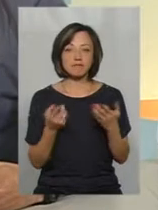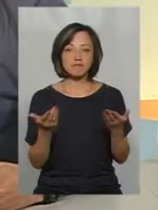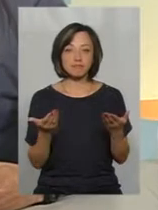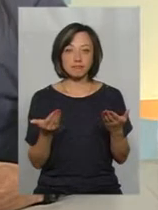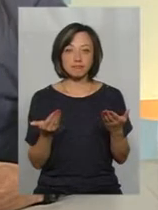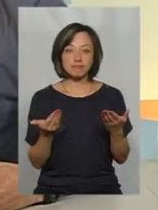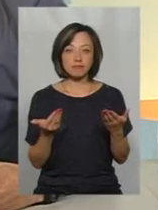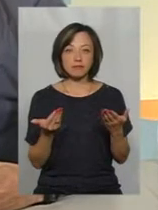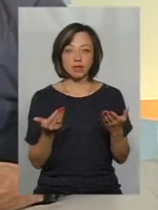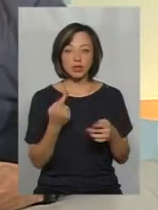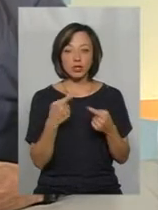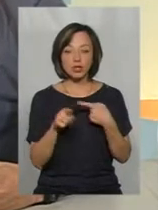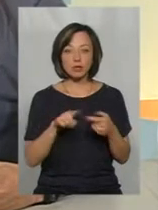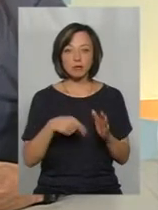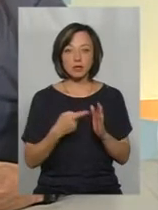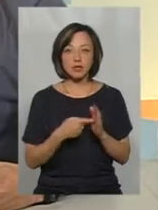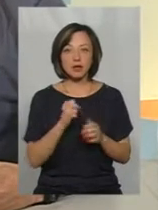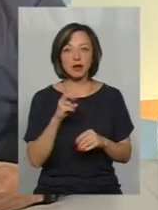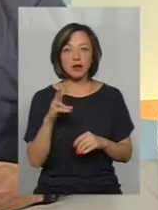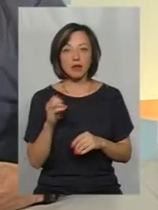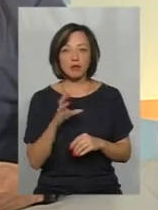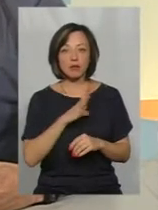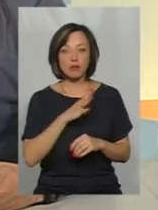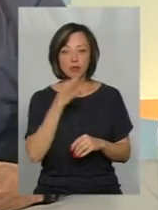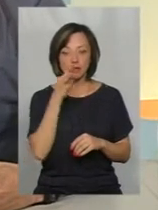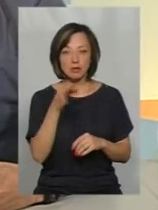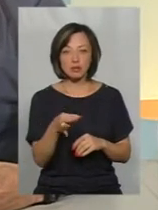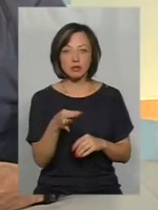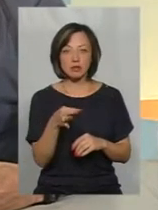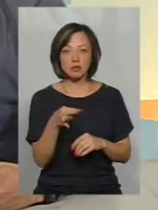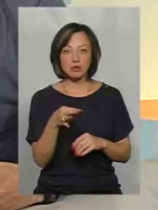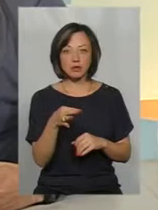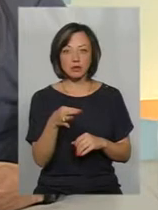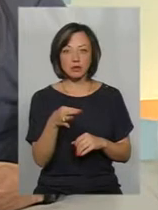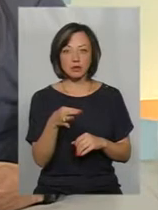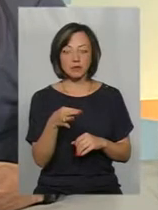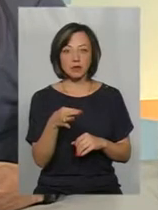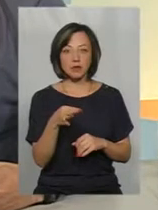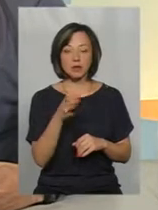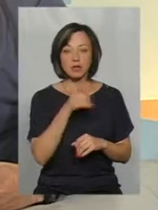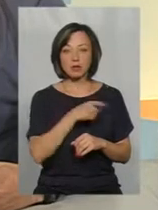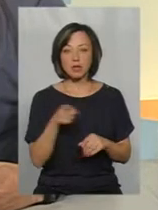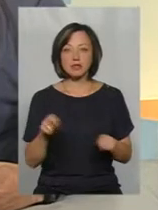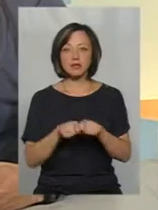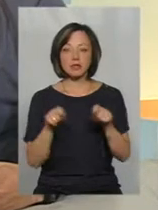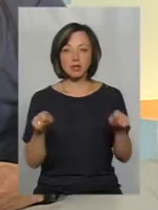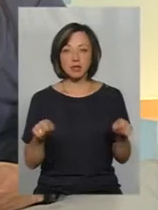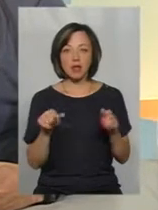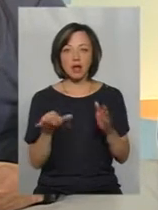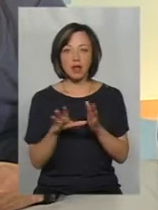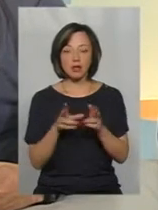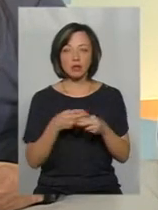питання, але, як було сказано, під час відкриття електростанції, Тобто,